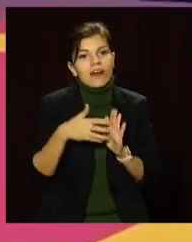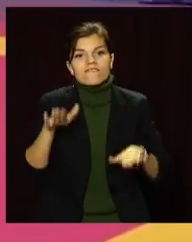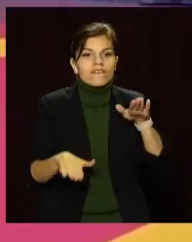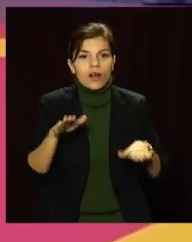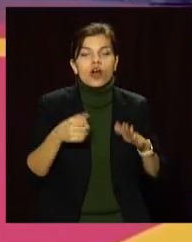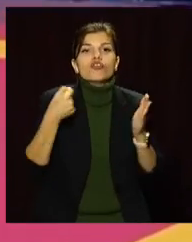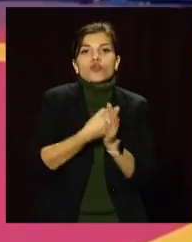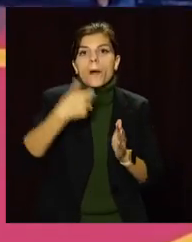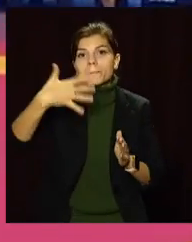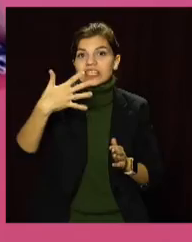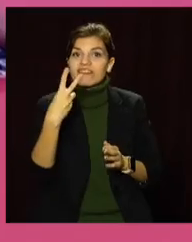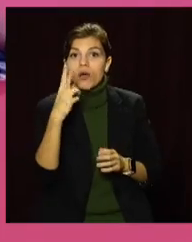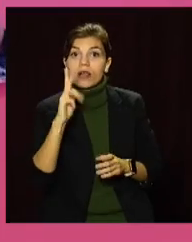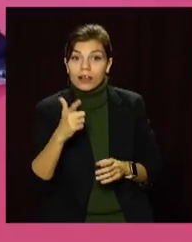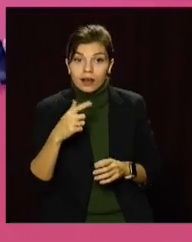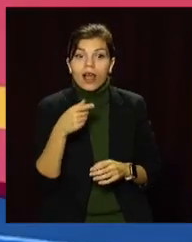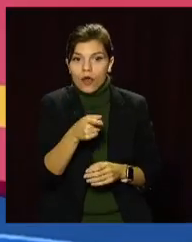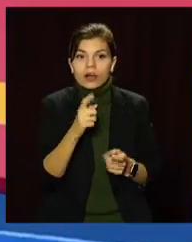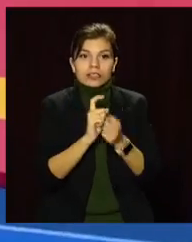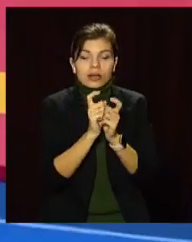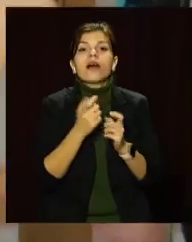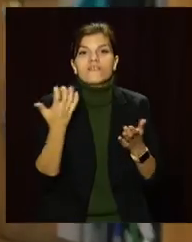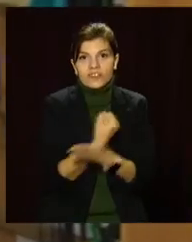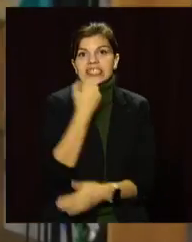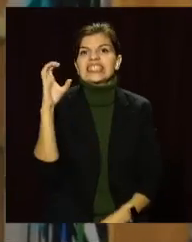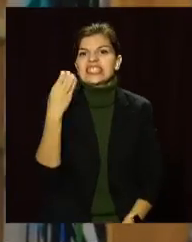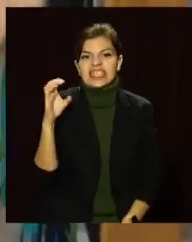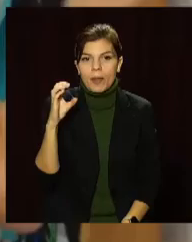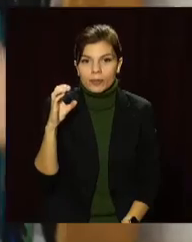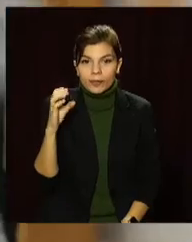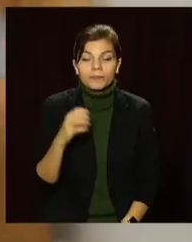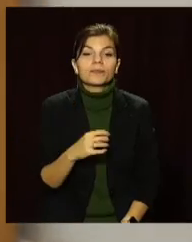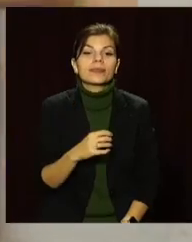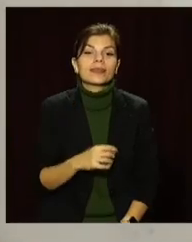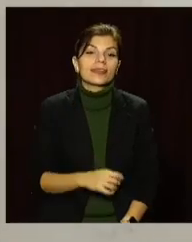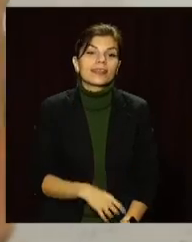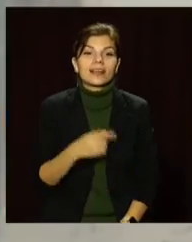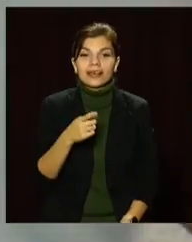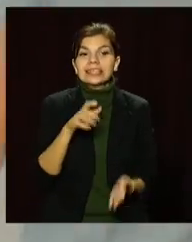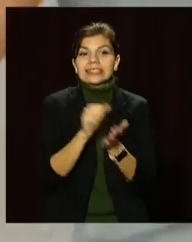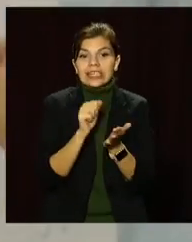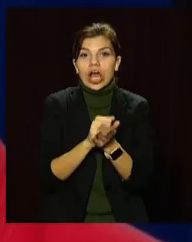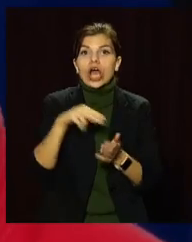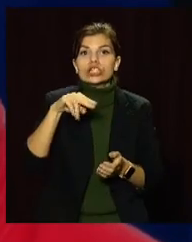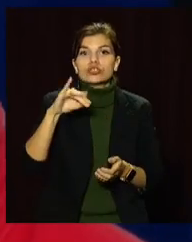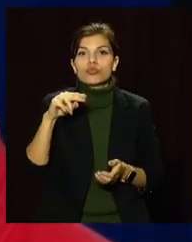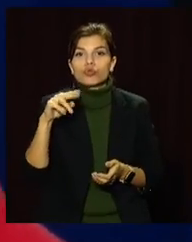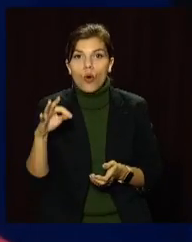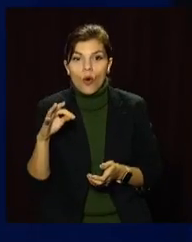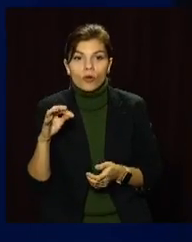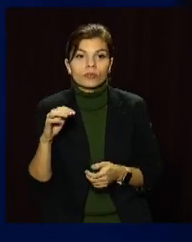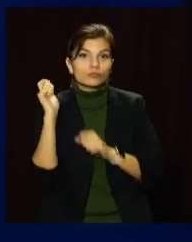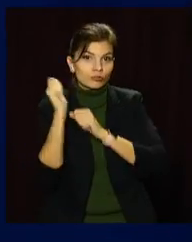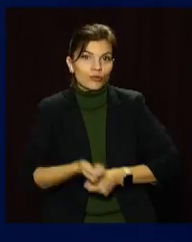категорії до 52 кілограмів він вибрав срібло. Окрім змішаних єдиноборства мама, він займається дзюдо. Хлопець